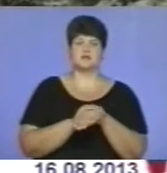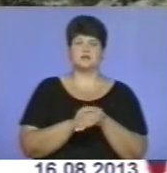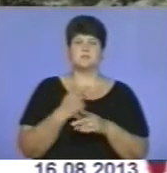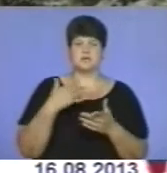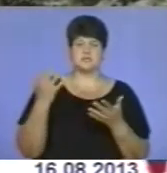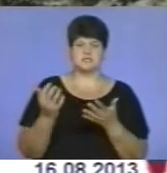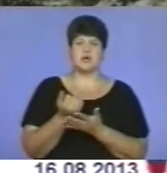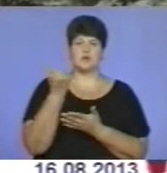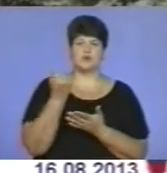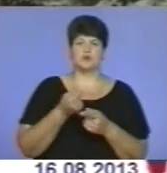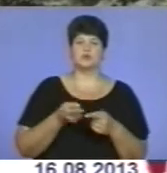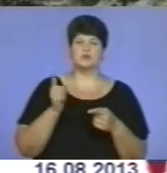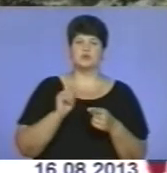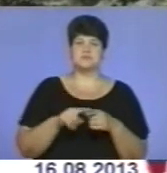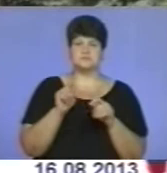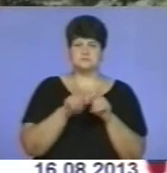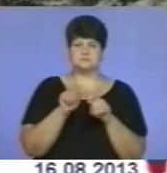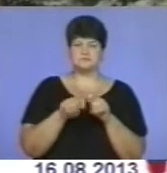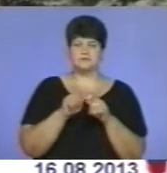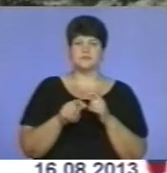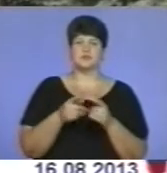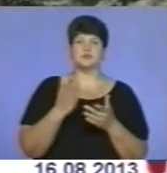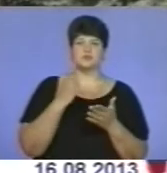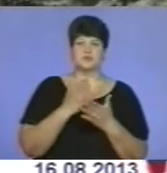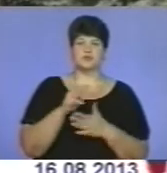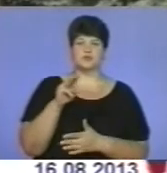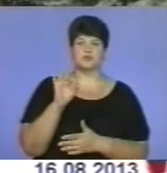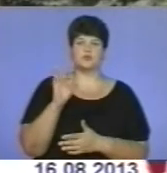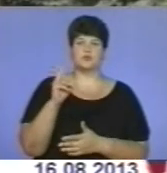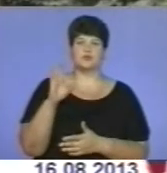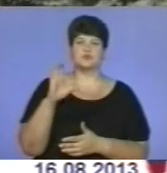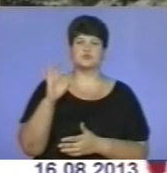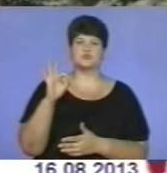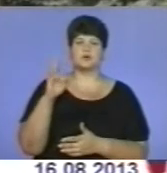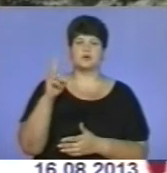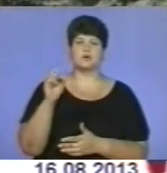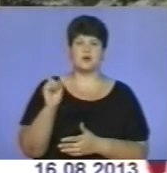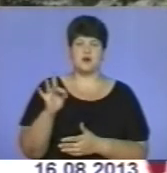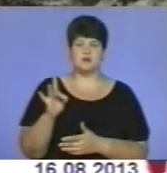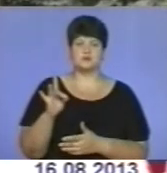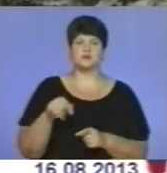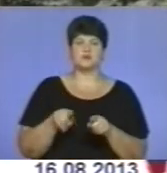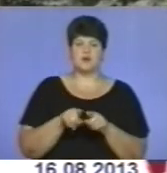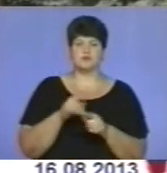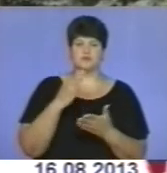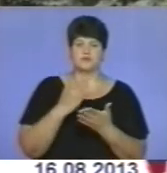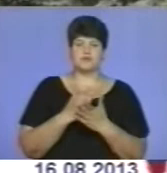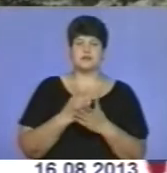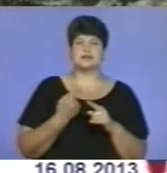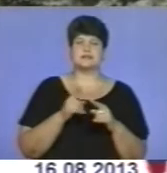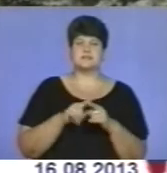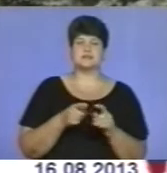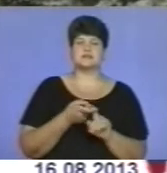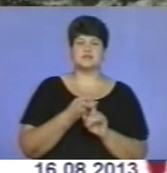санітарно-паразитологічних дослідженнях ще яйця, токсокар, це також небезпечне таке захворювання для людини. Це вже більше пов